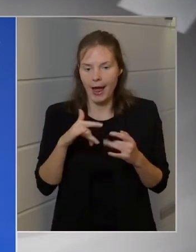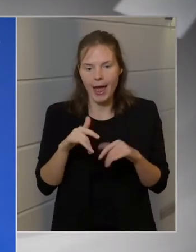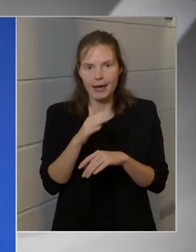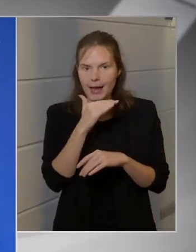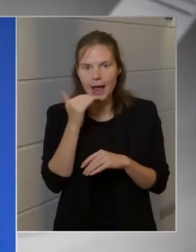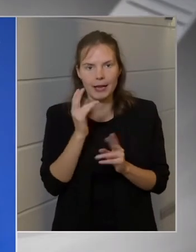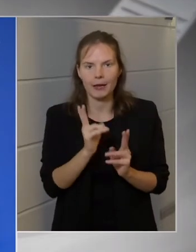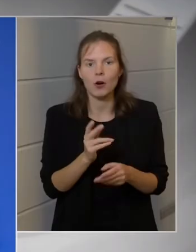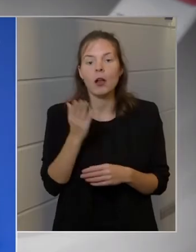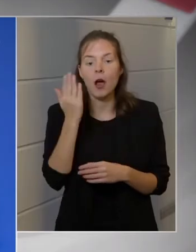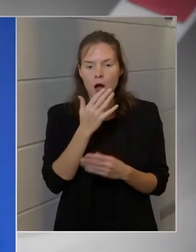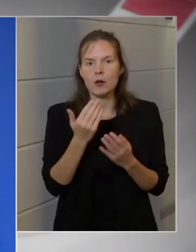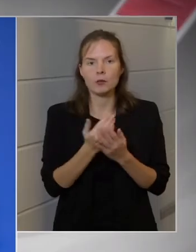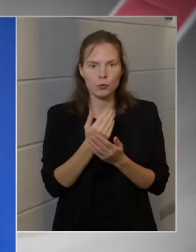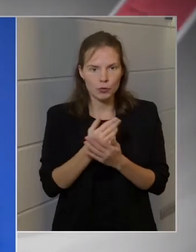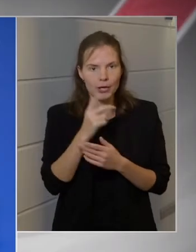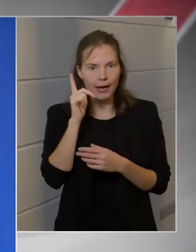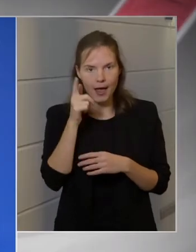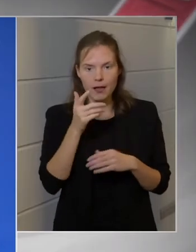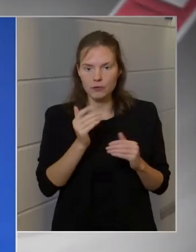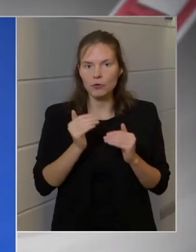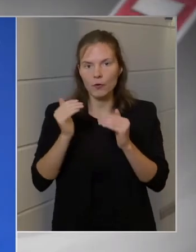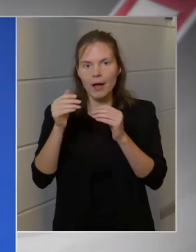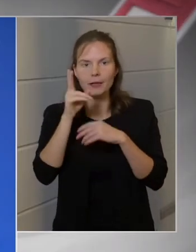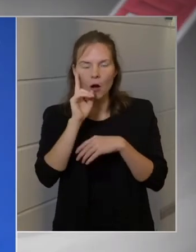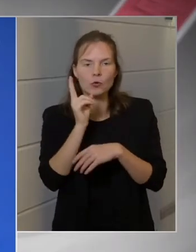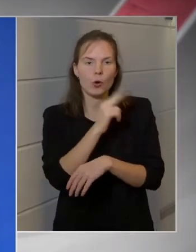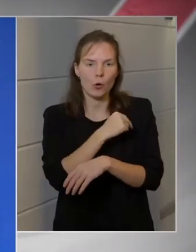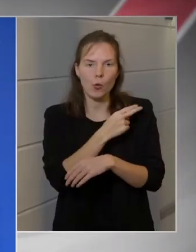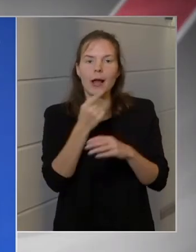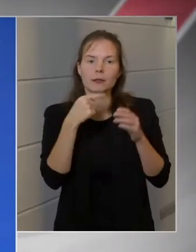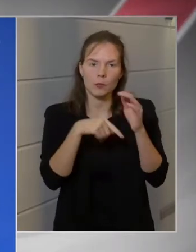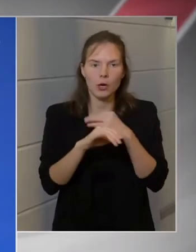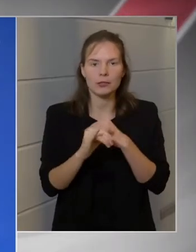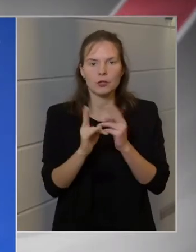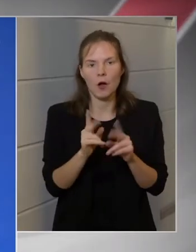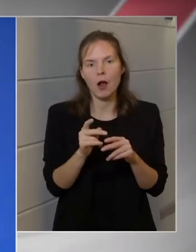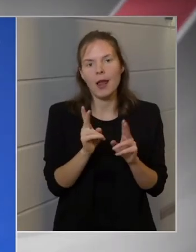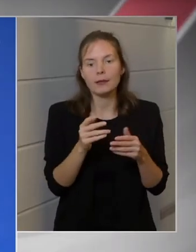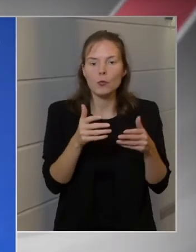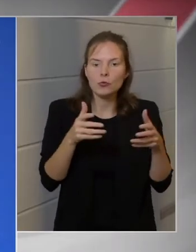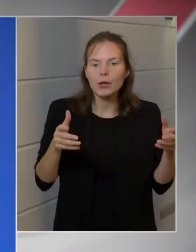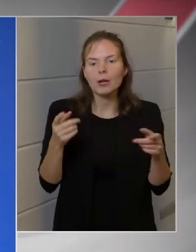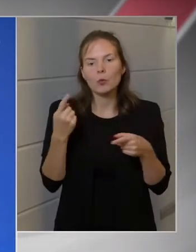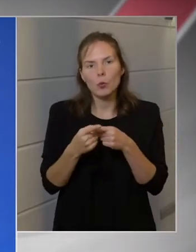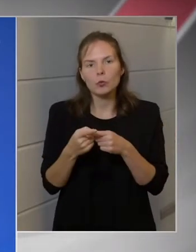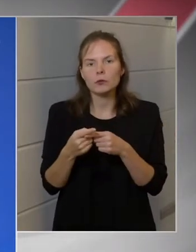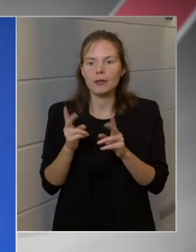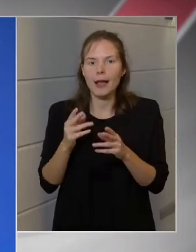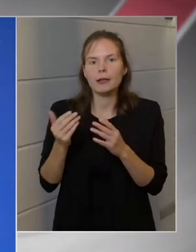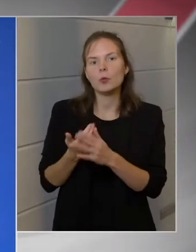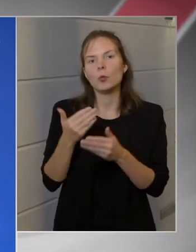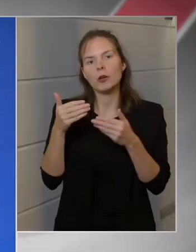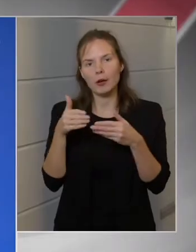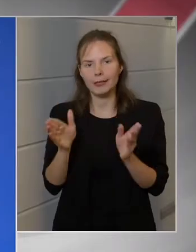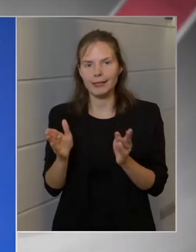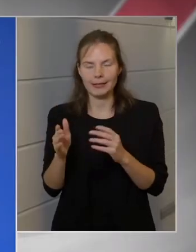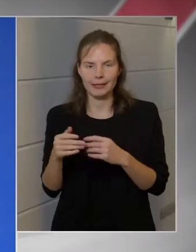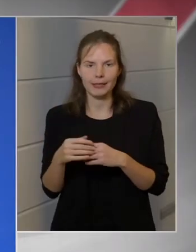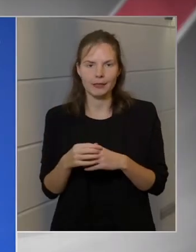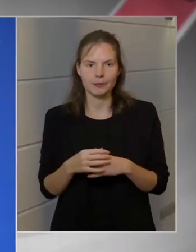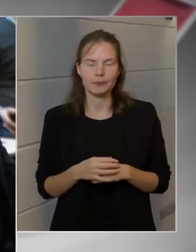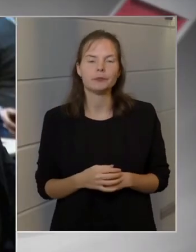Ha szükséges ezt növelni, akkor erre a kórházakban is van lehetőség, és akkor újra lehet nyitni a korábban eleve járványkórháznak felépített